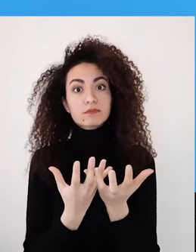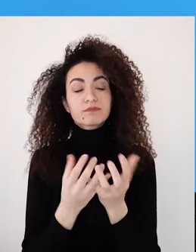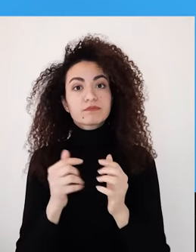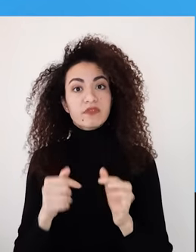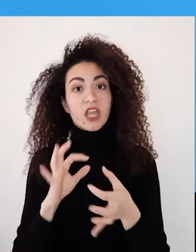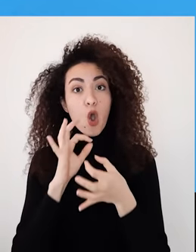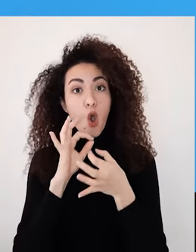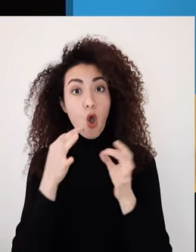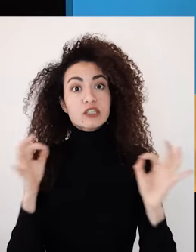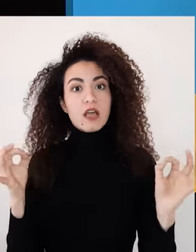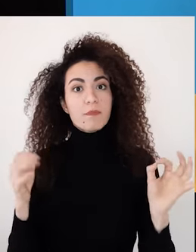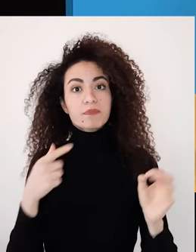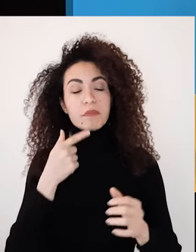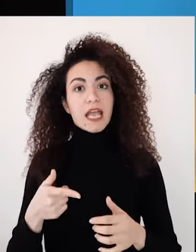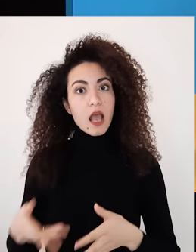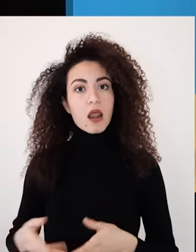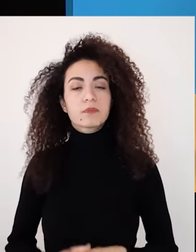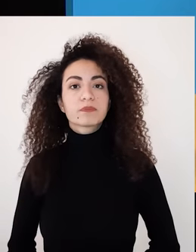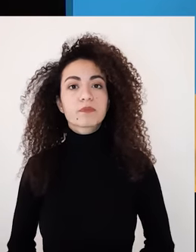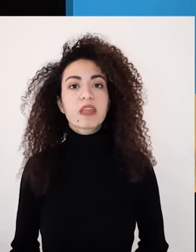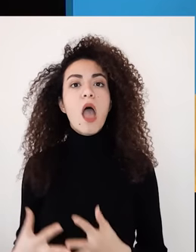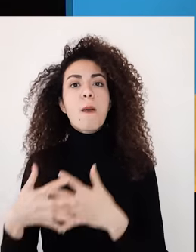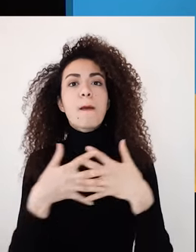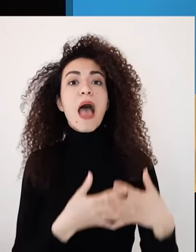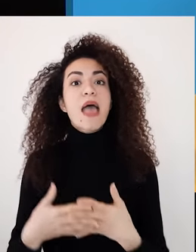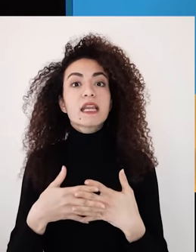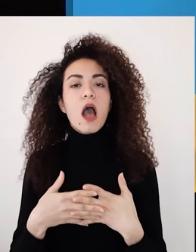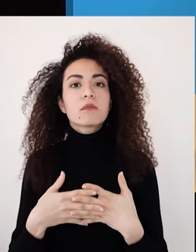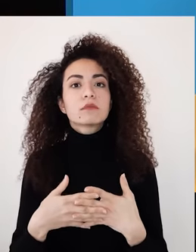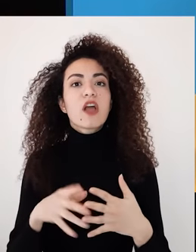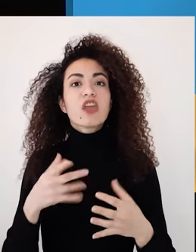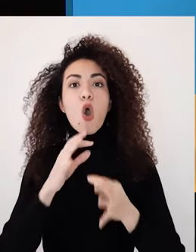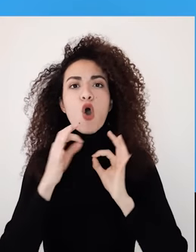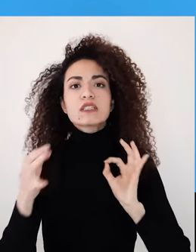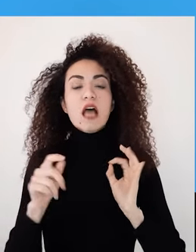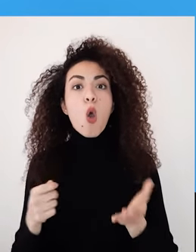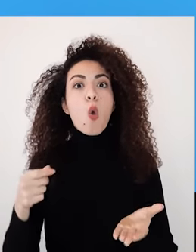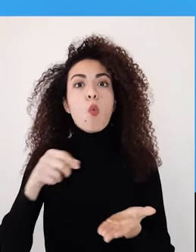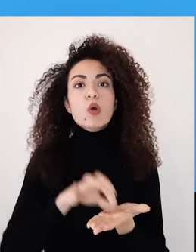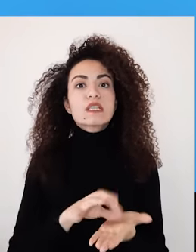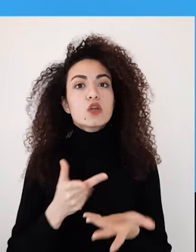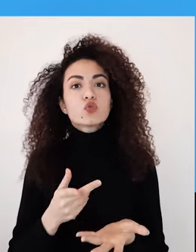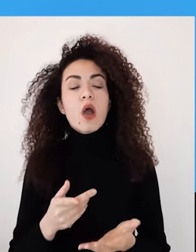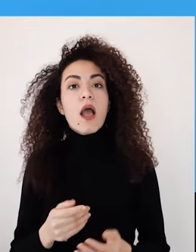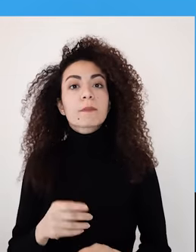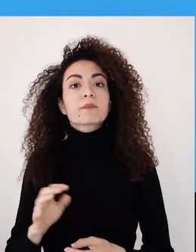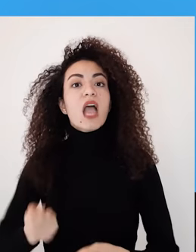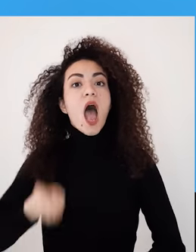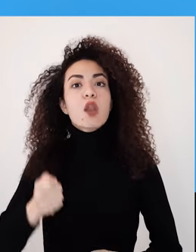الأمريكي لتبني الأمريكين والديسابيلتي أكت أو قانون الإعاقة سنة 2020